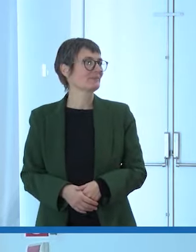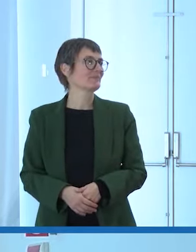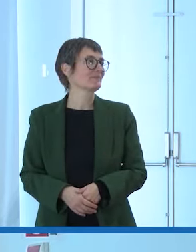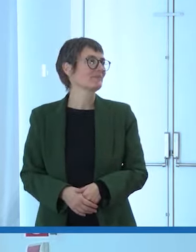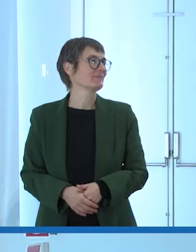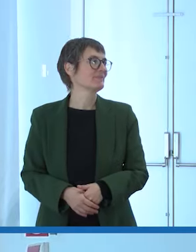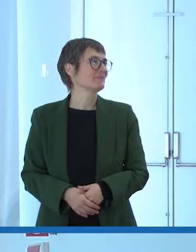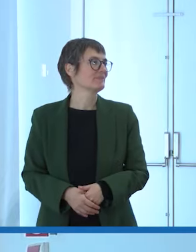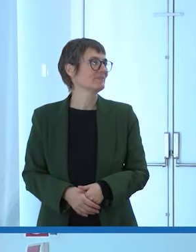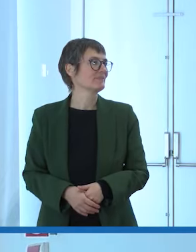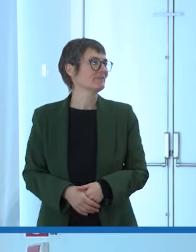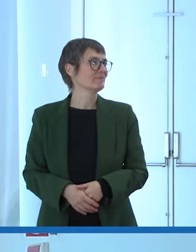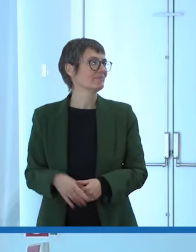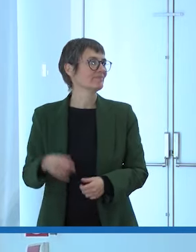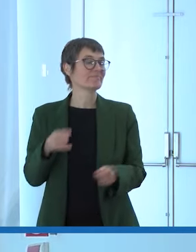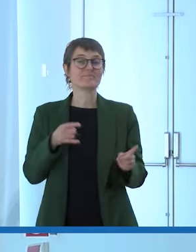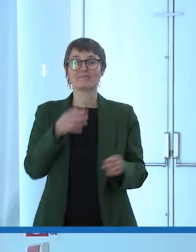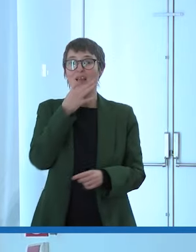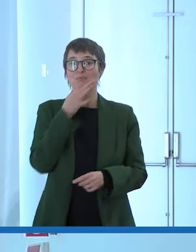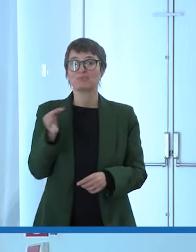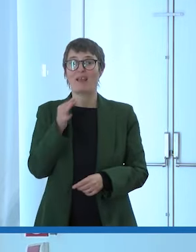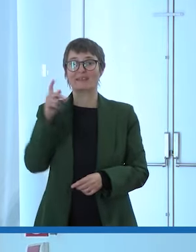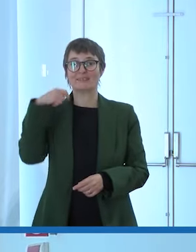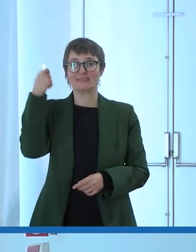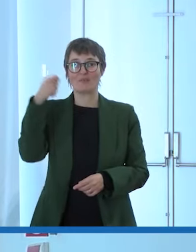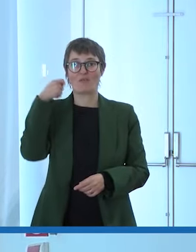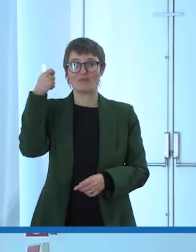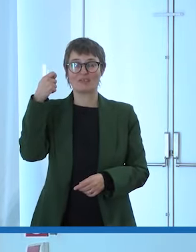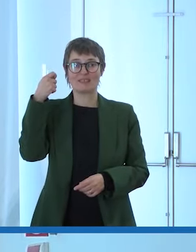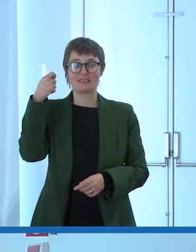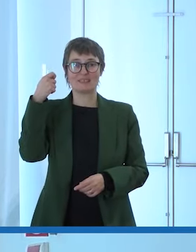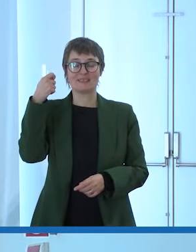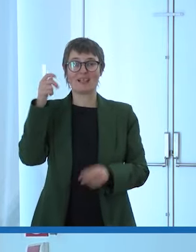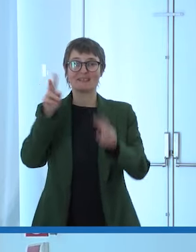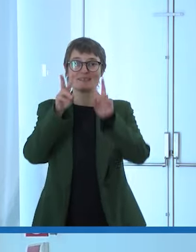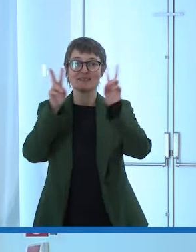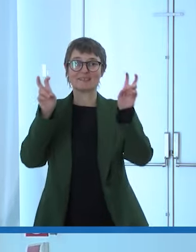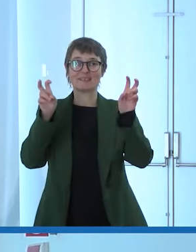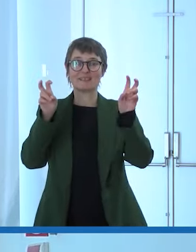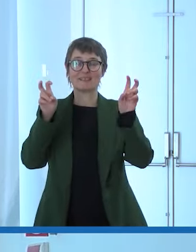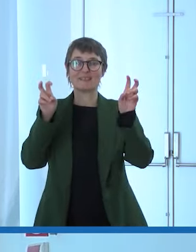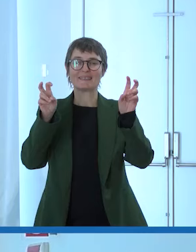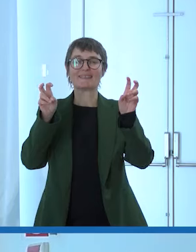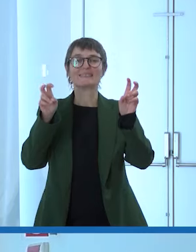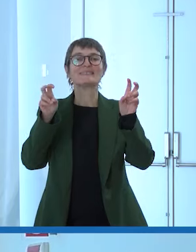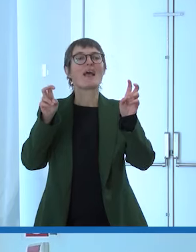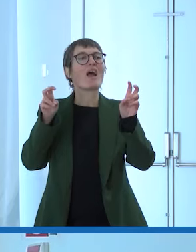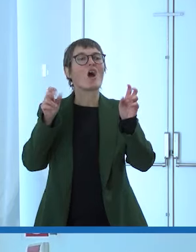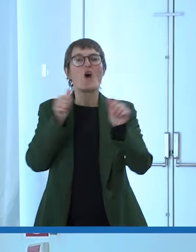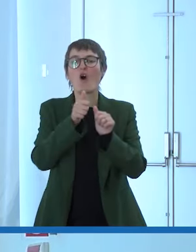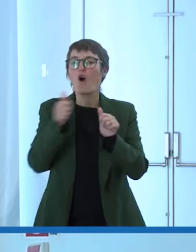il suo bellissimo video è titolato la bellezza di ogni libera scelta